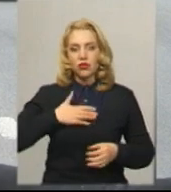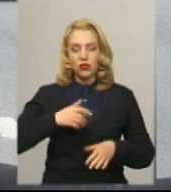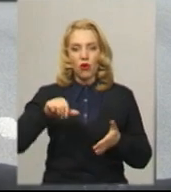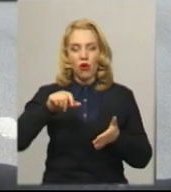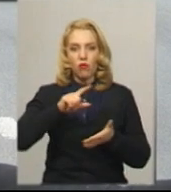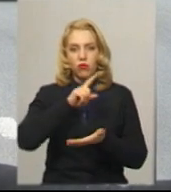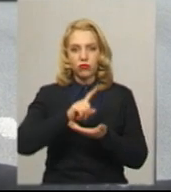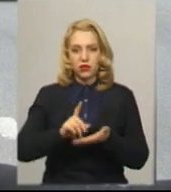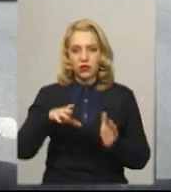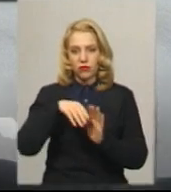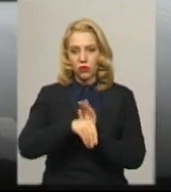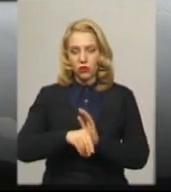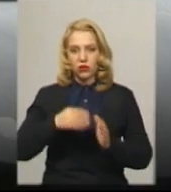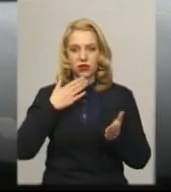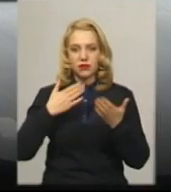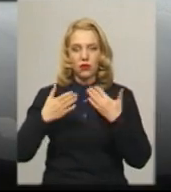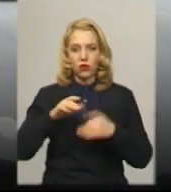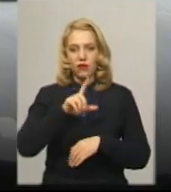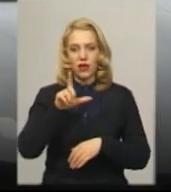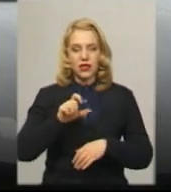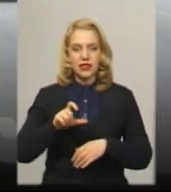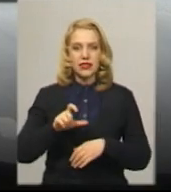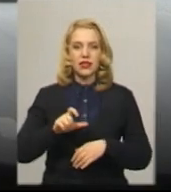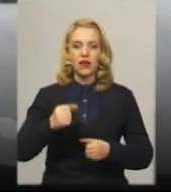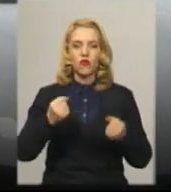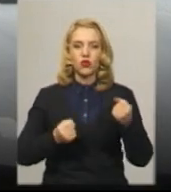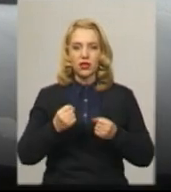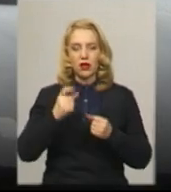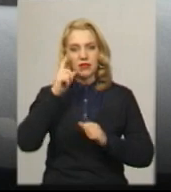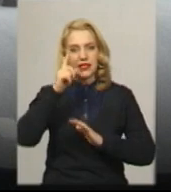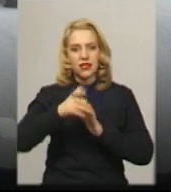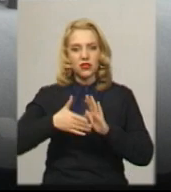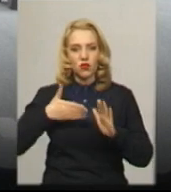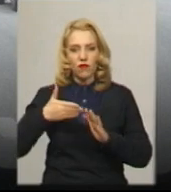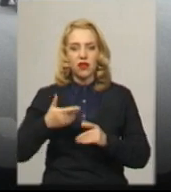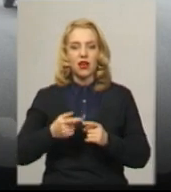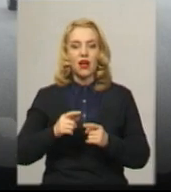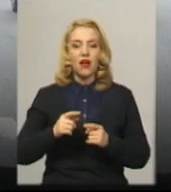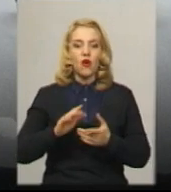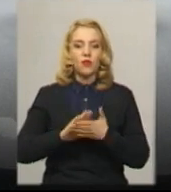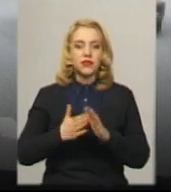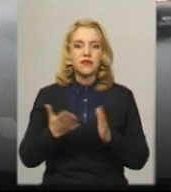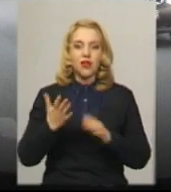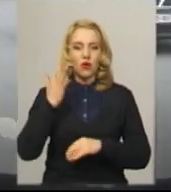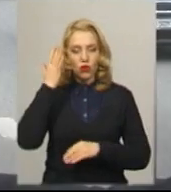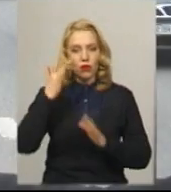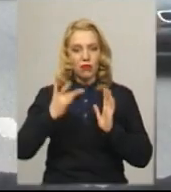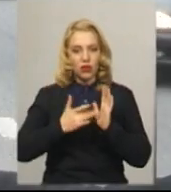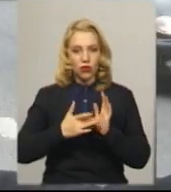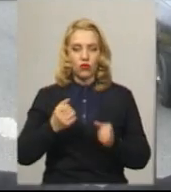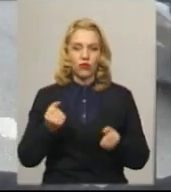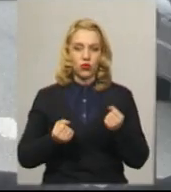входить спілкування з водіями, з'ясування обставин, з якою метою водії